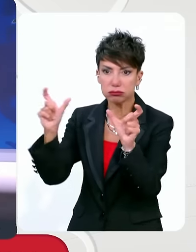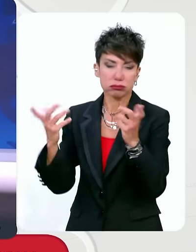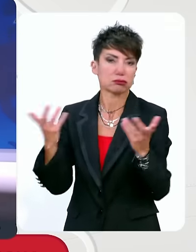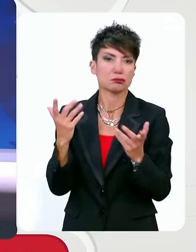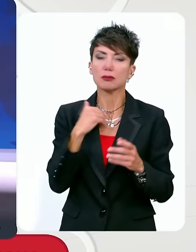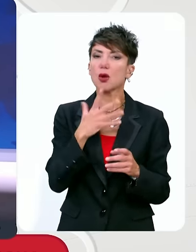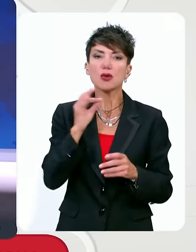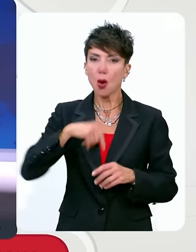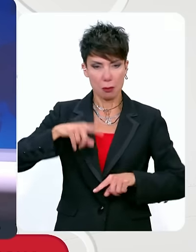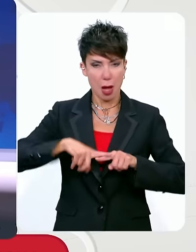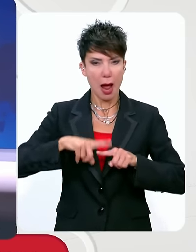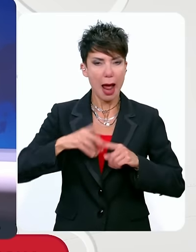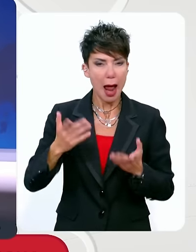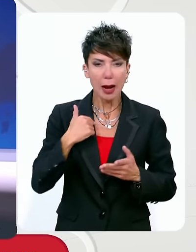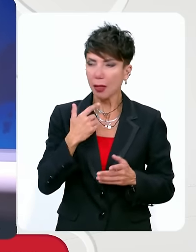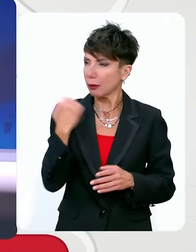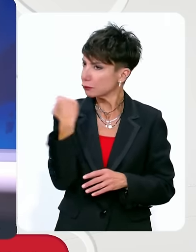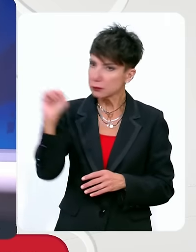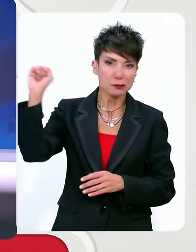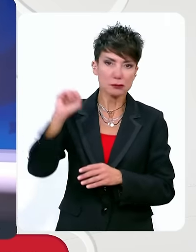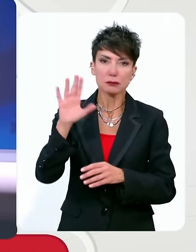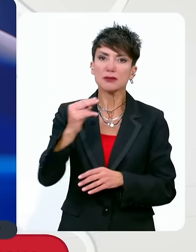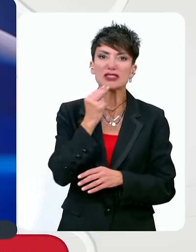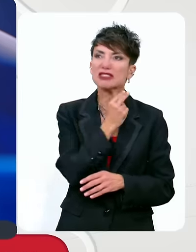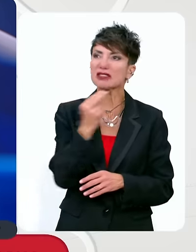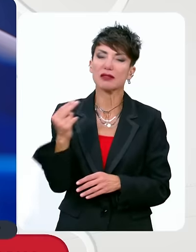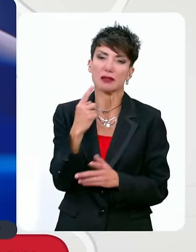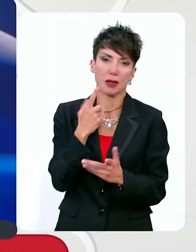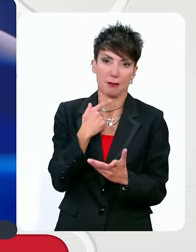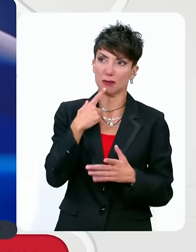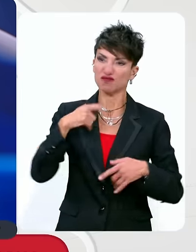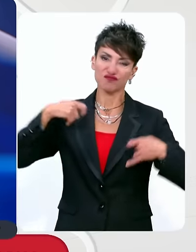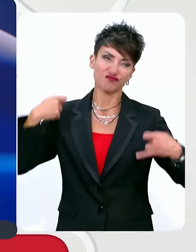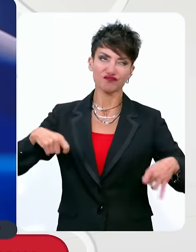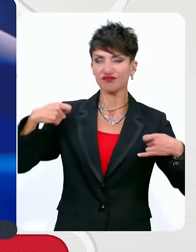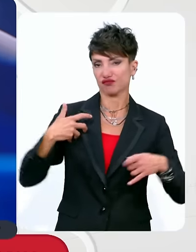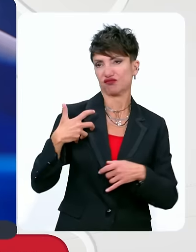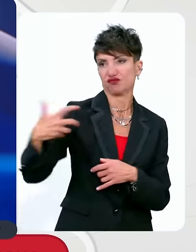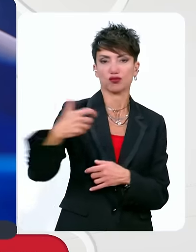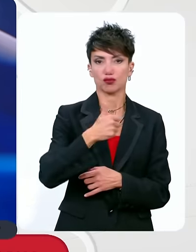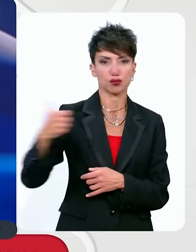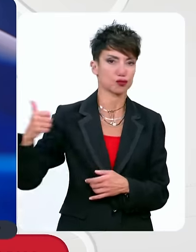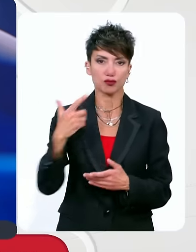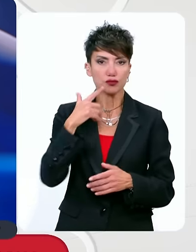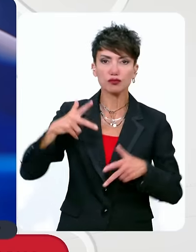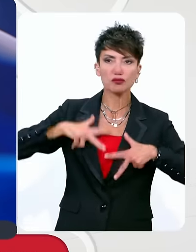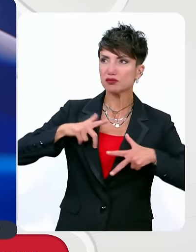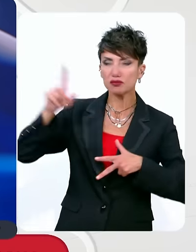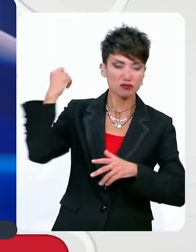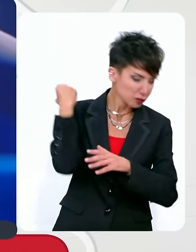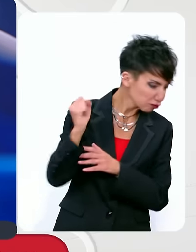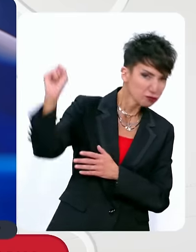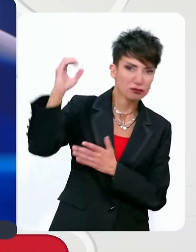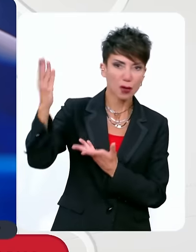Ελλάδα εμείς συμφωνούμε με αυτό το πολιτικό σύστημα στα πλαίσια του καπιταλισμού, δεν συμφωνούμε με τις αποφάσεις της κυβέρνησης,